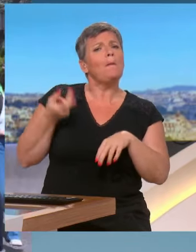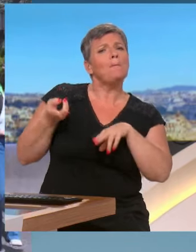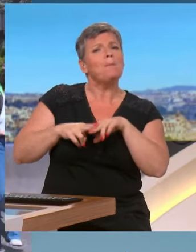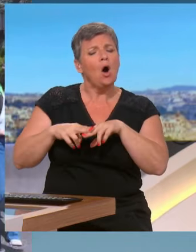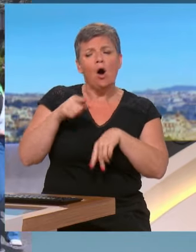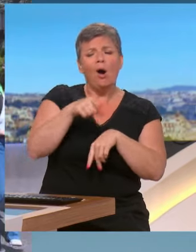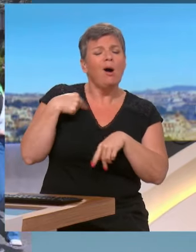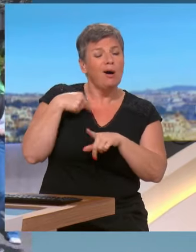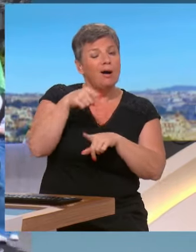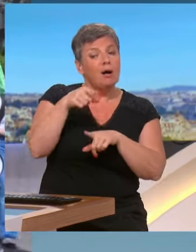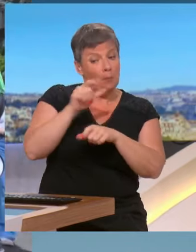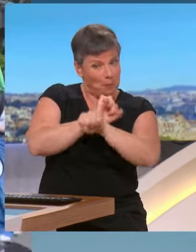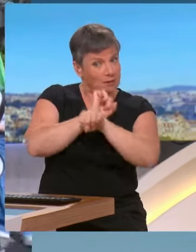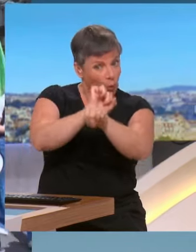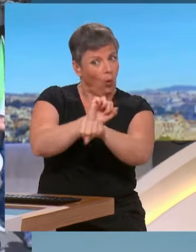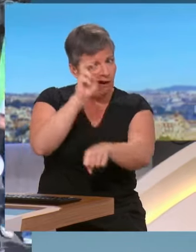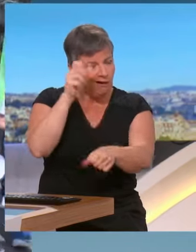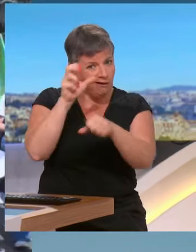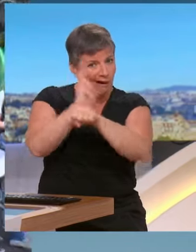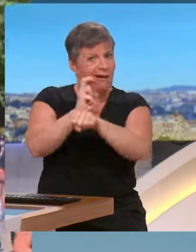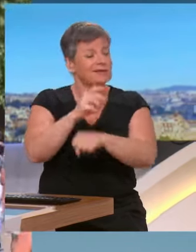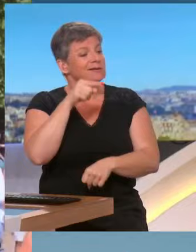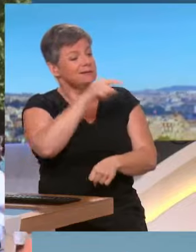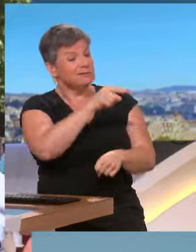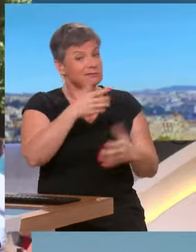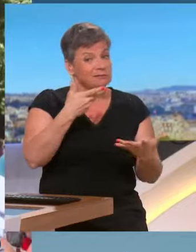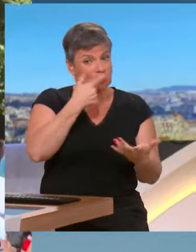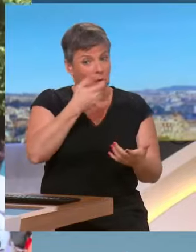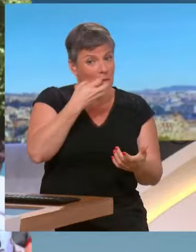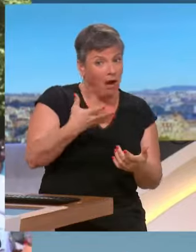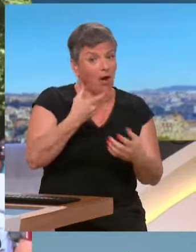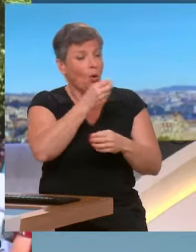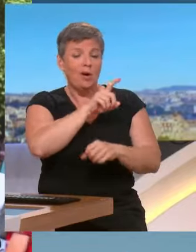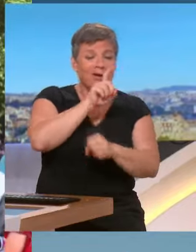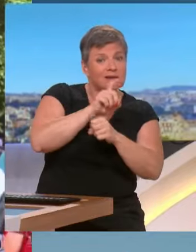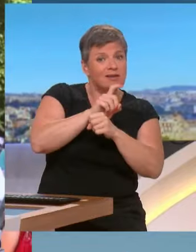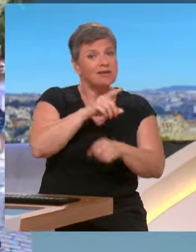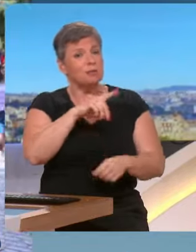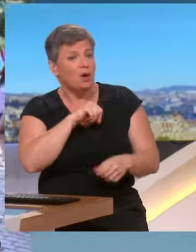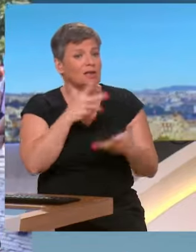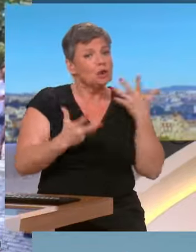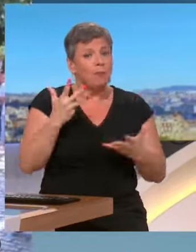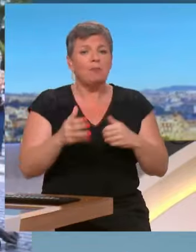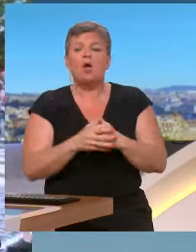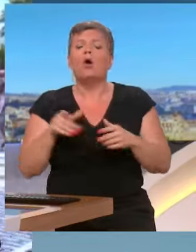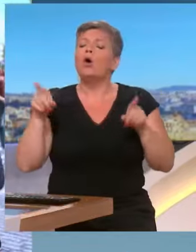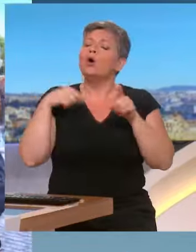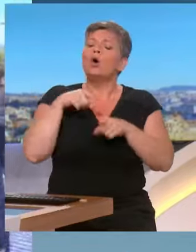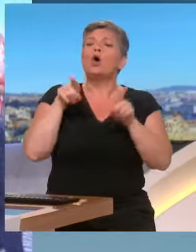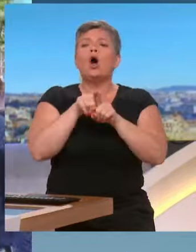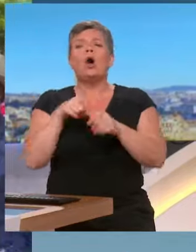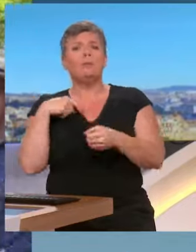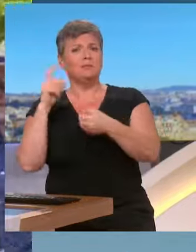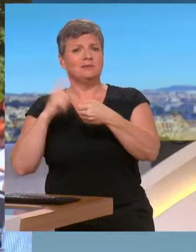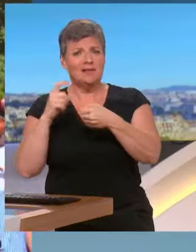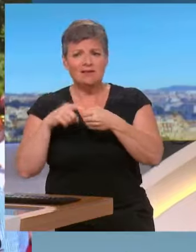France ? Vous critiquez la police, mais est que vous critiquez aussi la justice ? Alors je ne fais pas comme certains syndicats, y compris le ministre de l'Intérieur qui